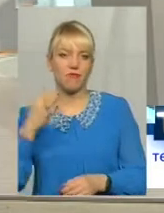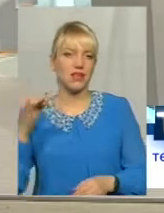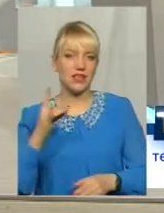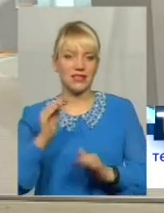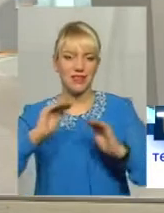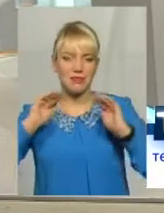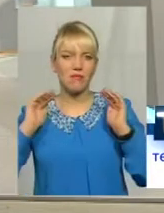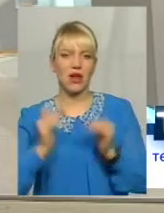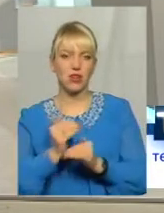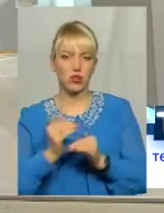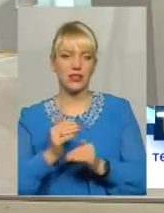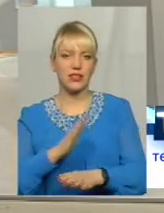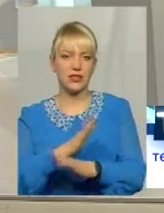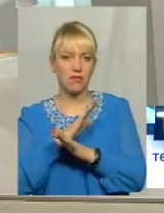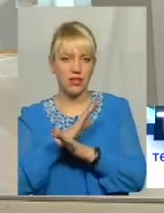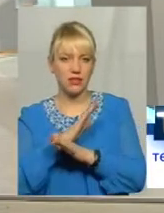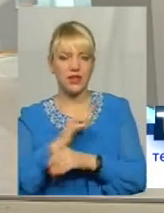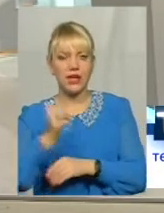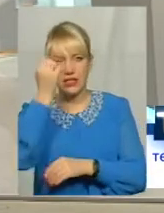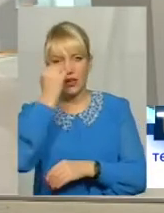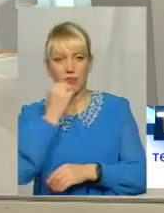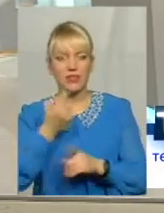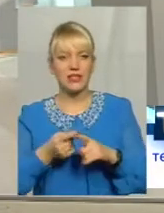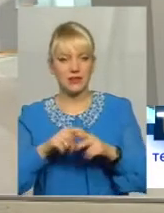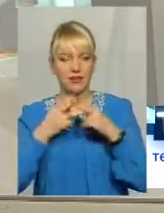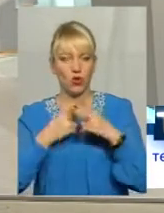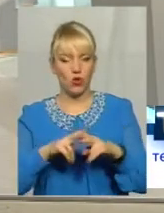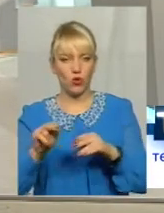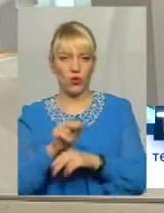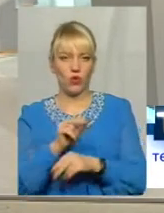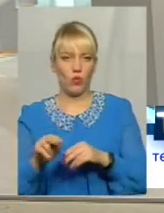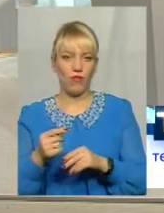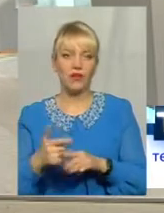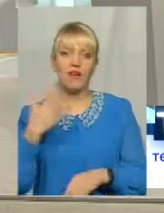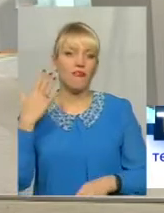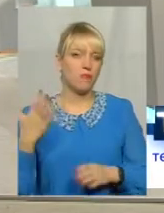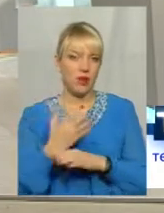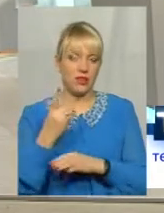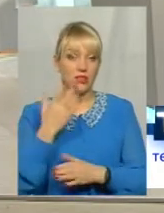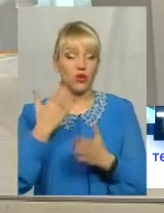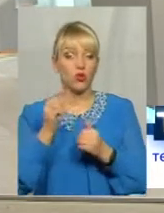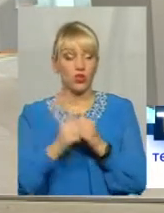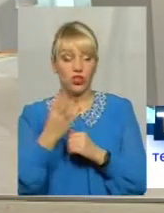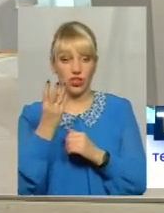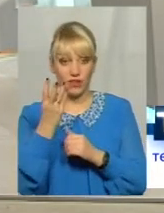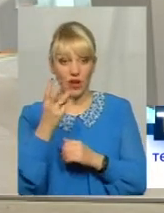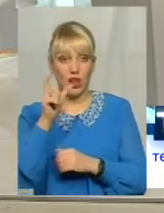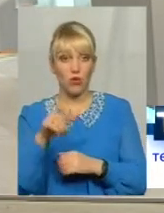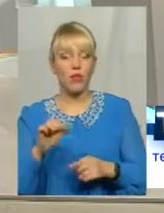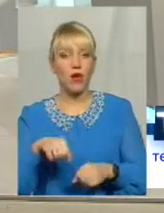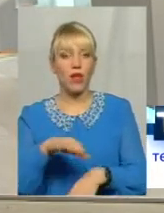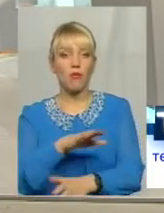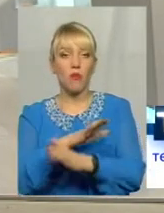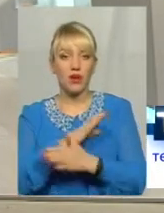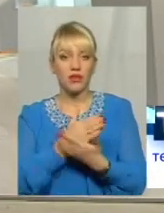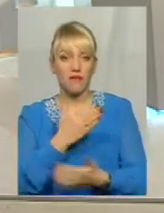стаціонарі від гострої інфаркту міокарду Запровадивши цю технологію лікування Тобто п'ять разів, якщо раніше кожна четверта людина могла помирати від інфаркту